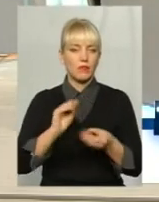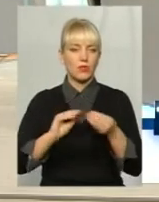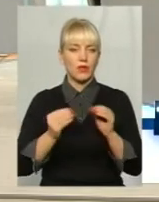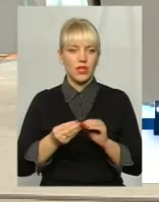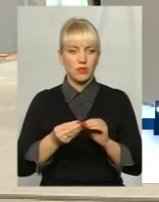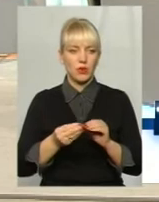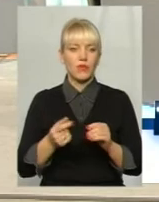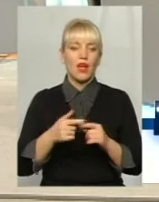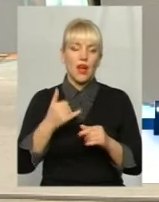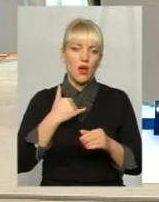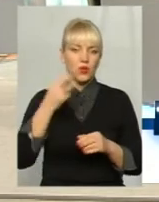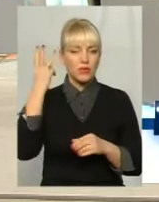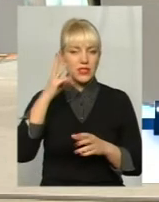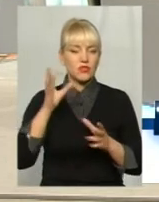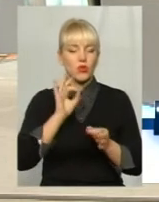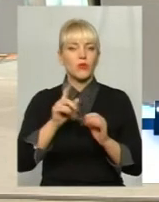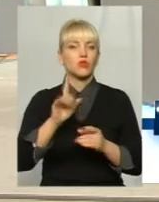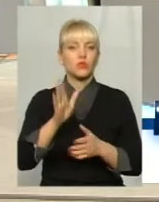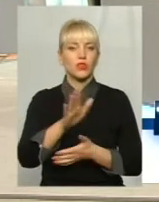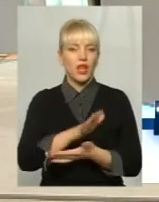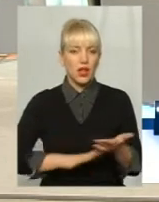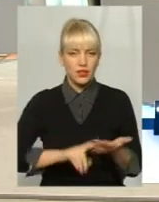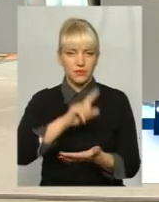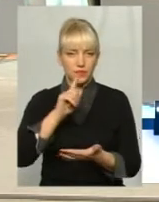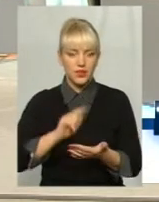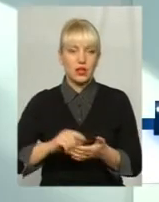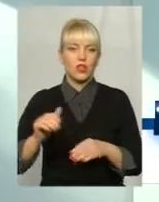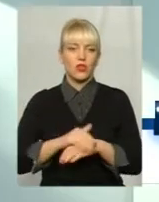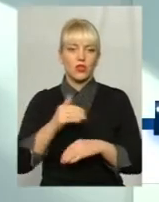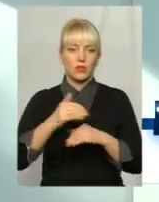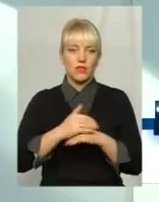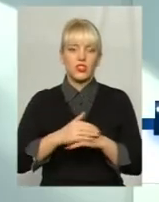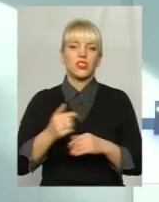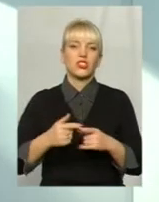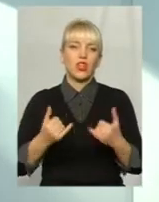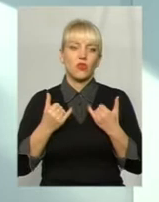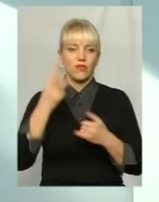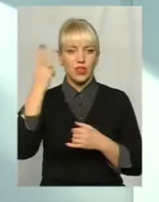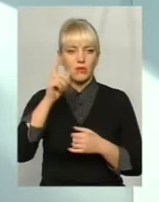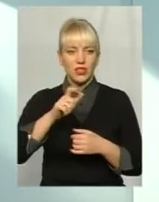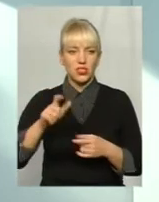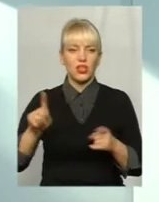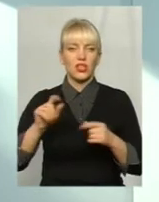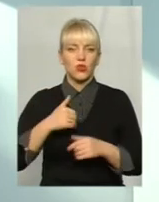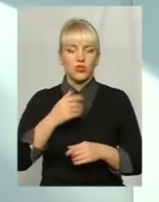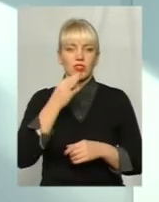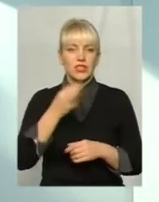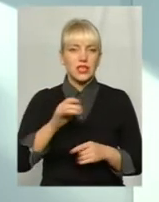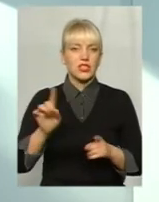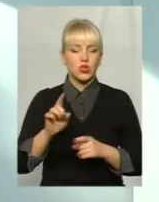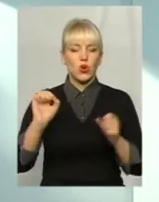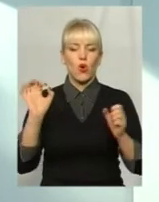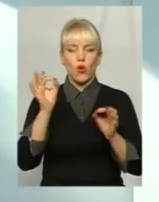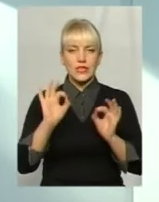це нормально. Що буде далі? Добрий вечір, шановні хмельничани. Хочу сказати, що осінньо-зимовий період,